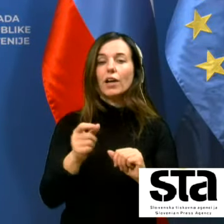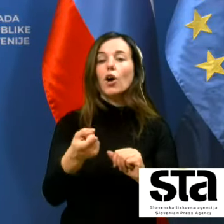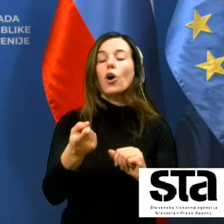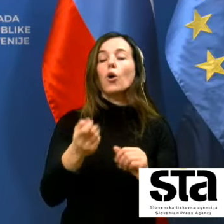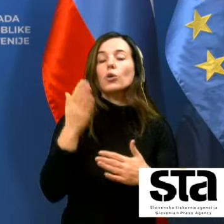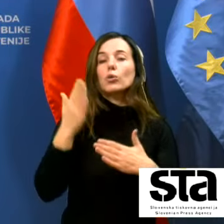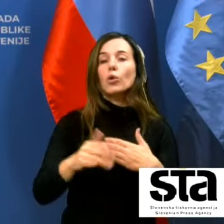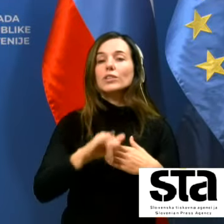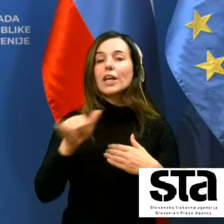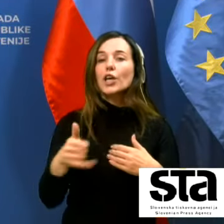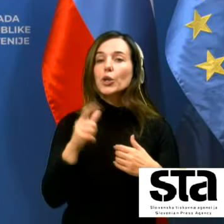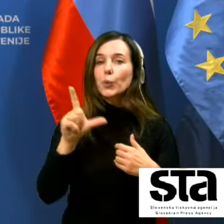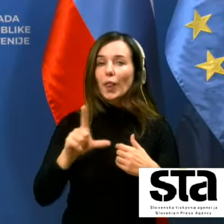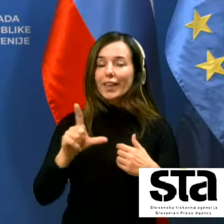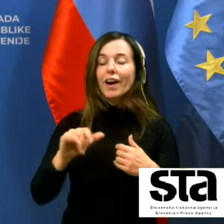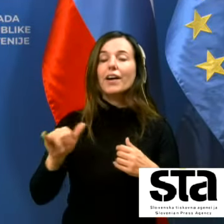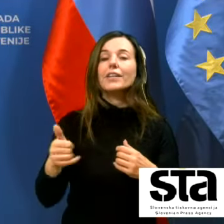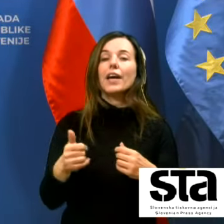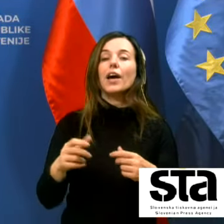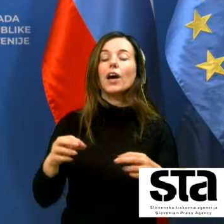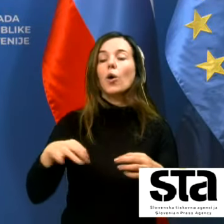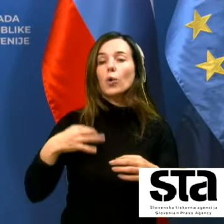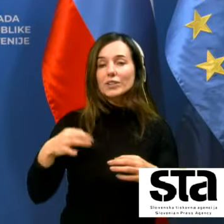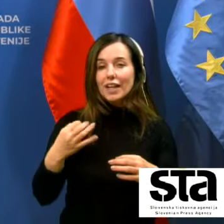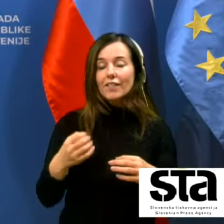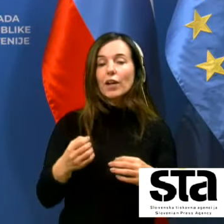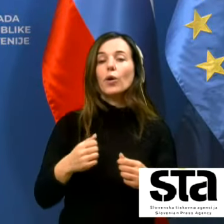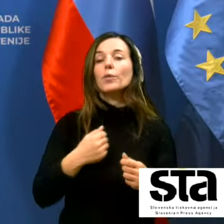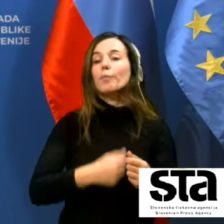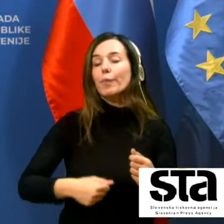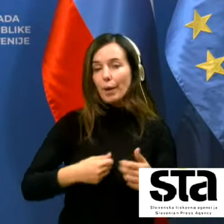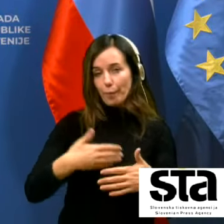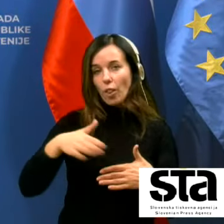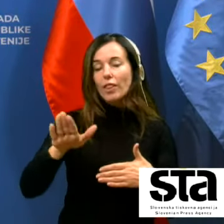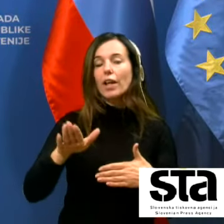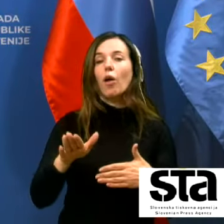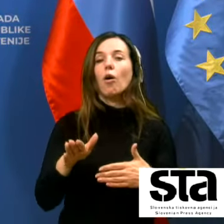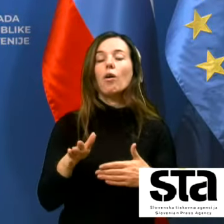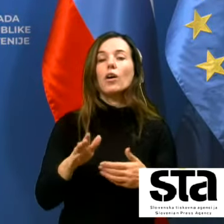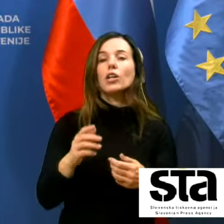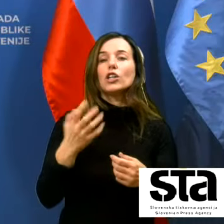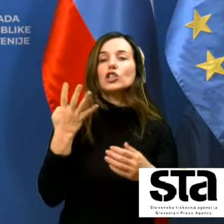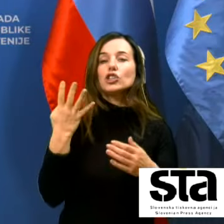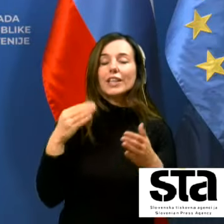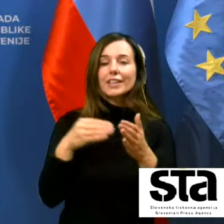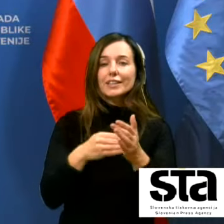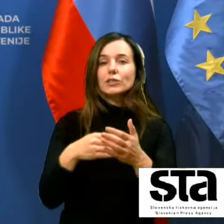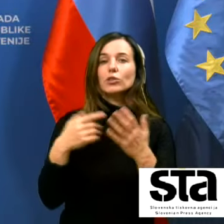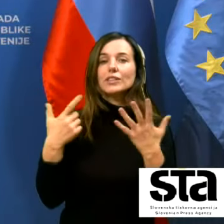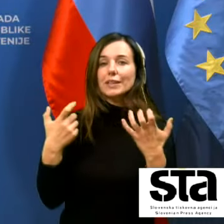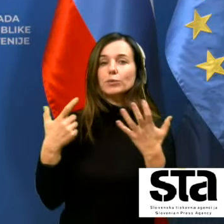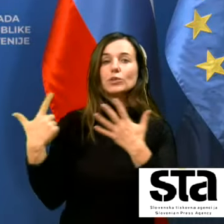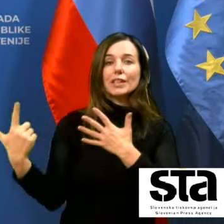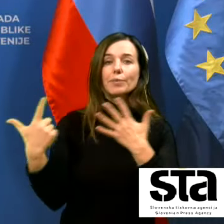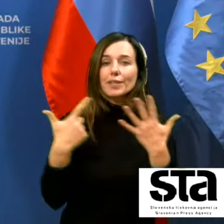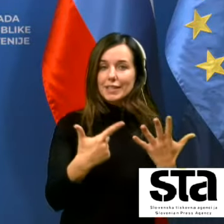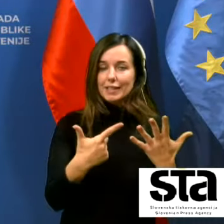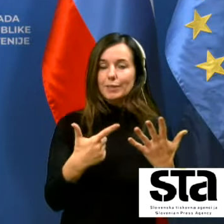julija ozdravilo in preboljelo koronavirus 4777 stanovalcev